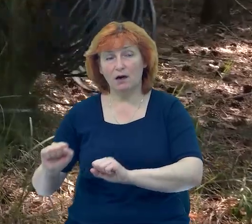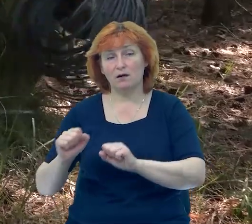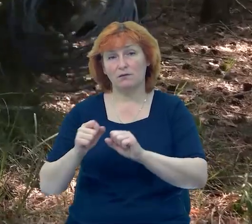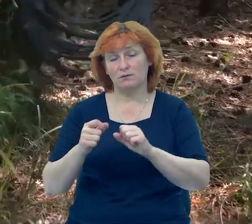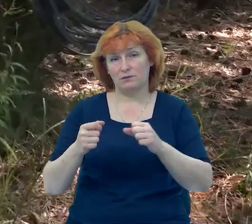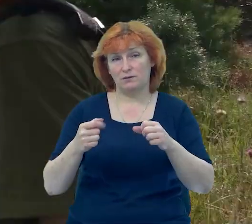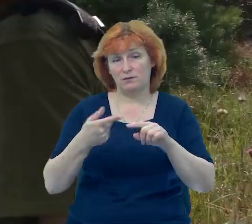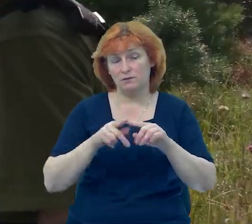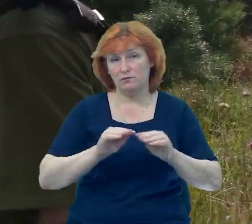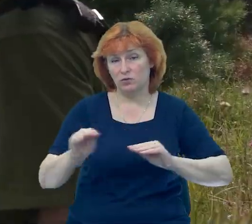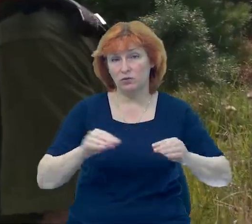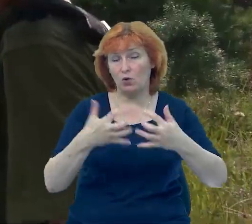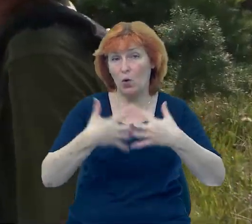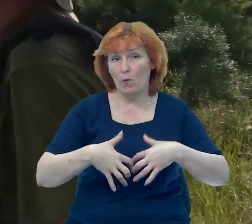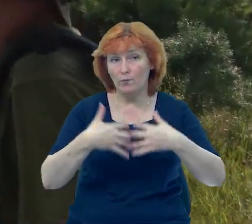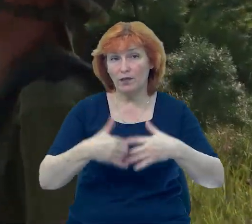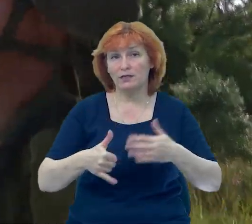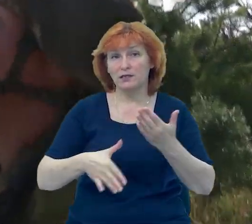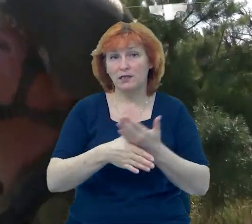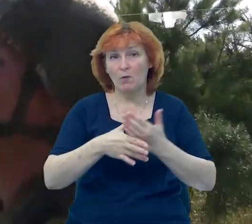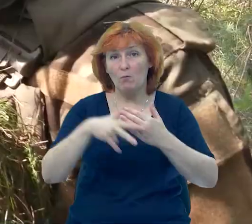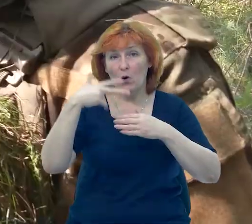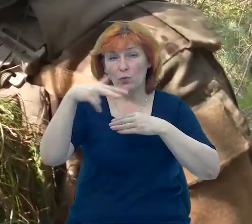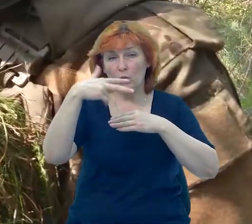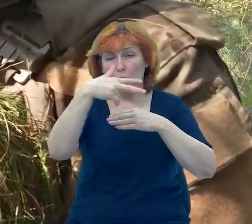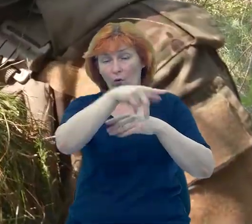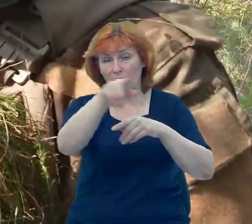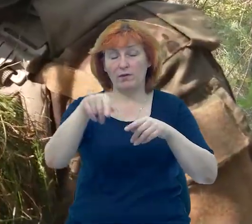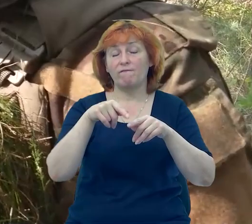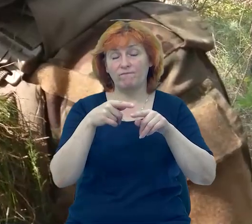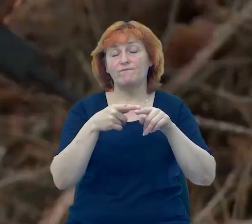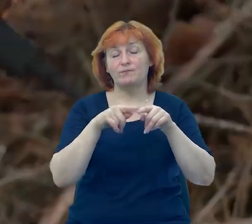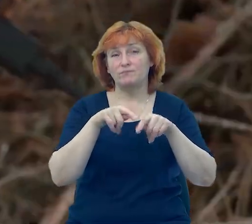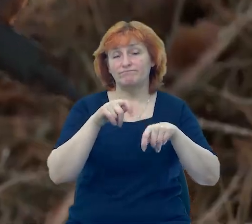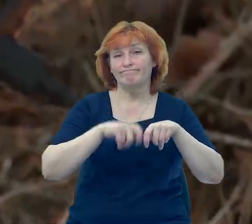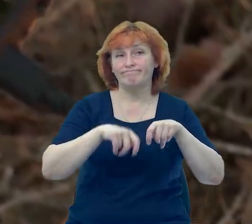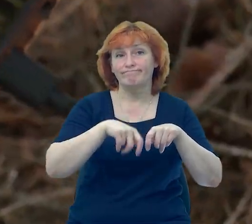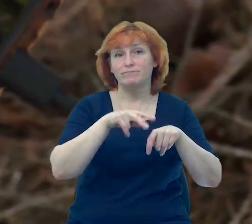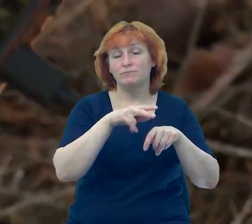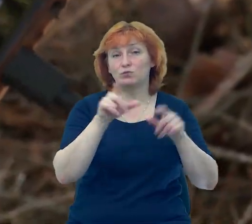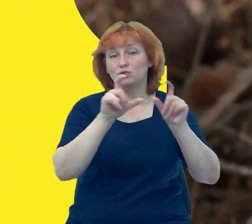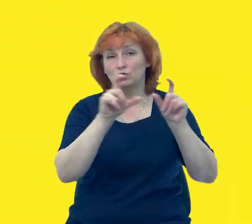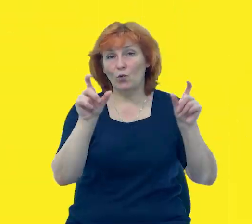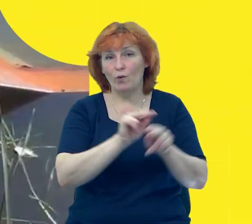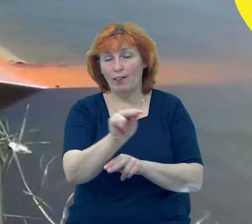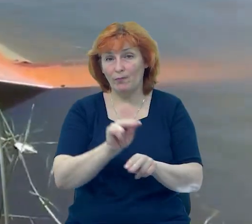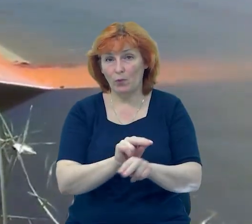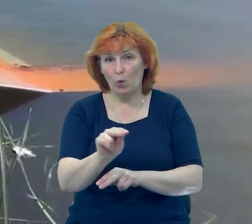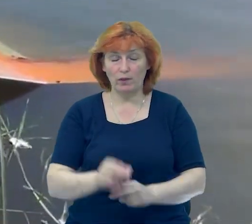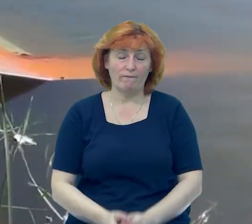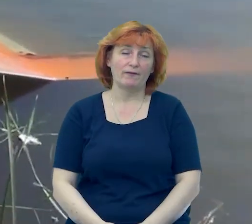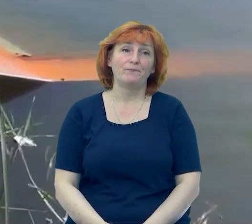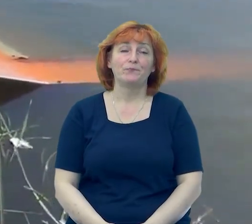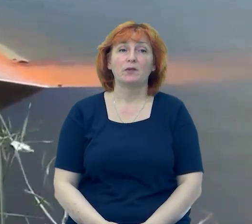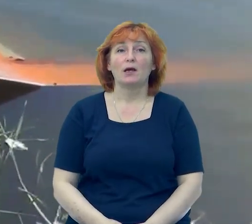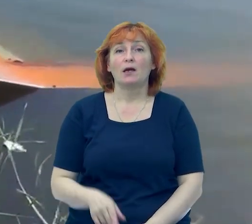обладнання і за допомогою дронів вистежують ворога. На Чернігівщині пройшли навчання школи дронів. В